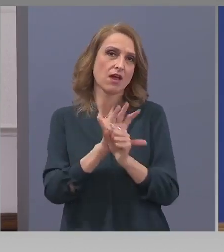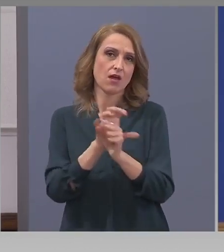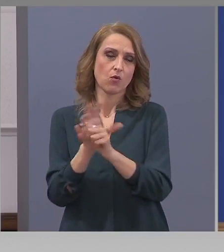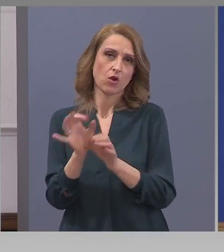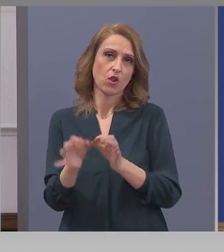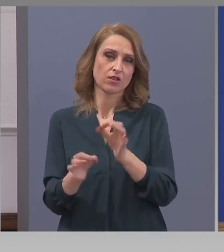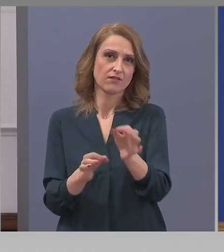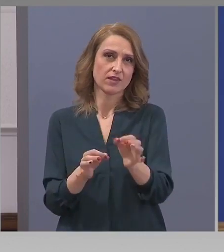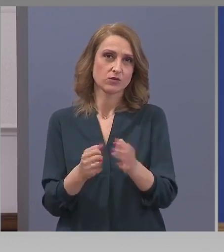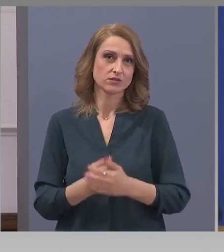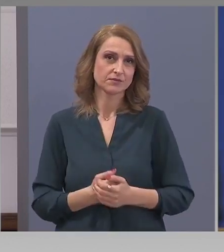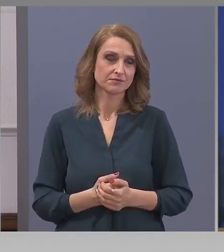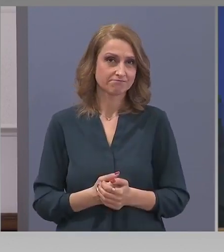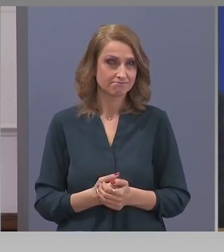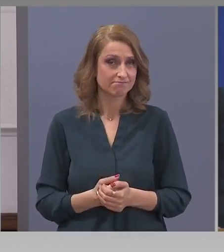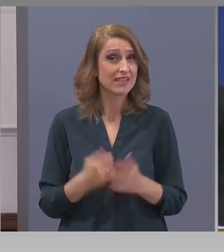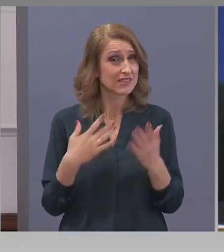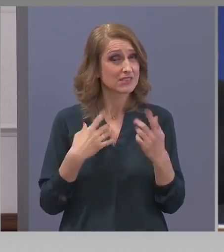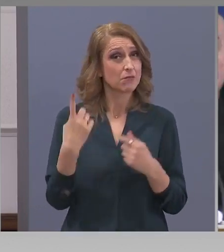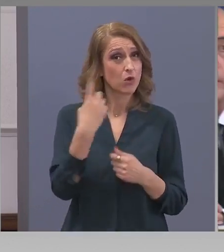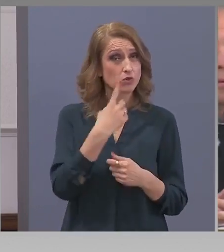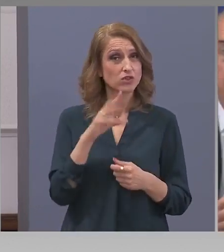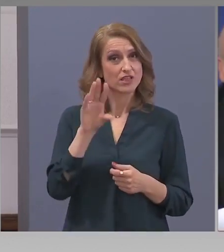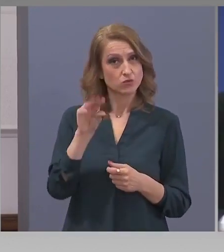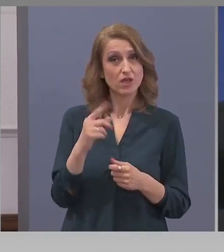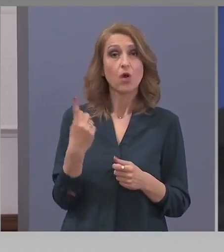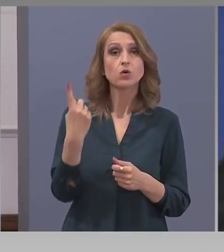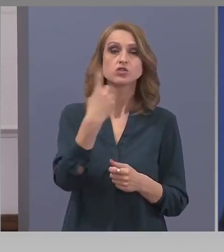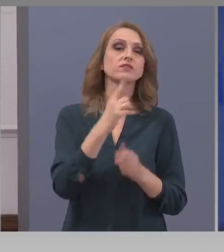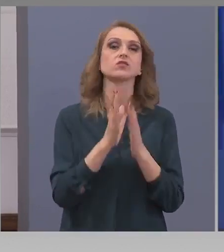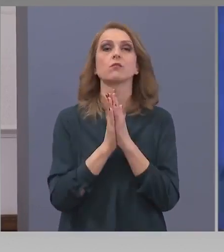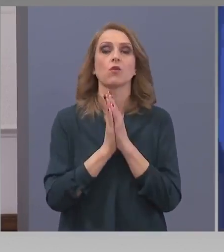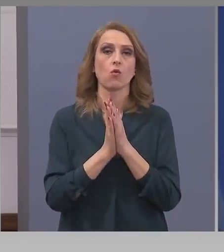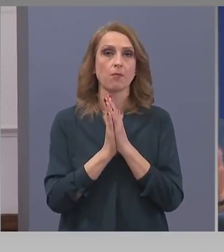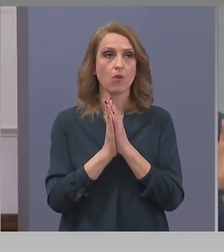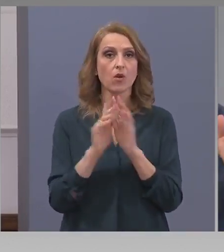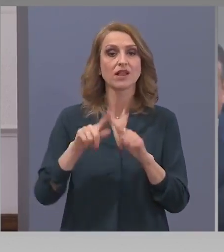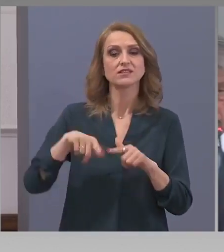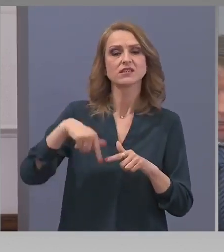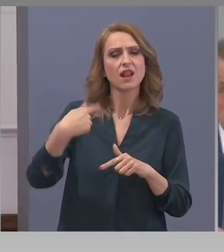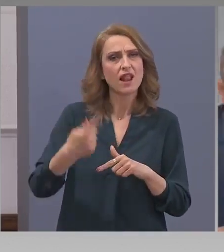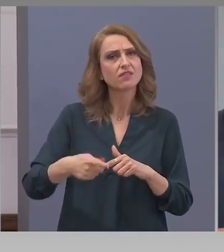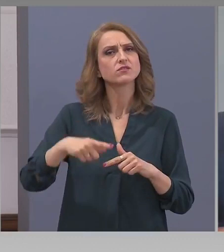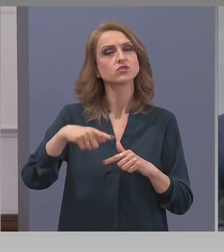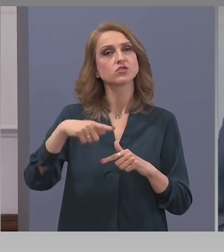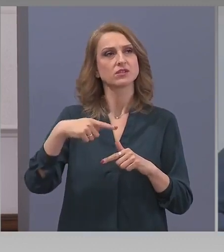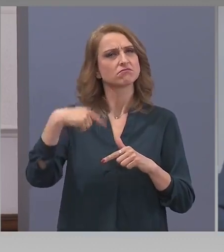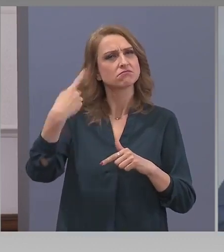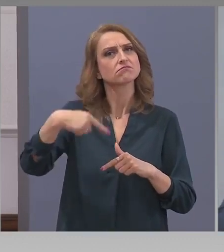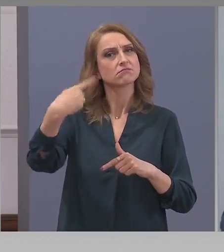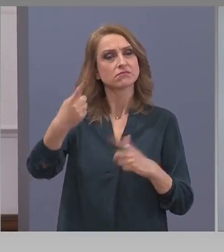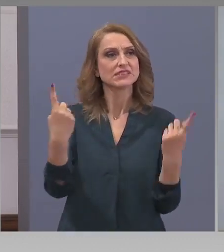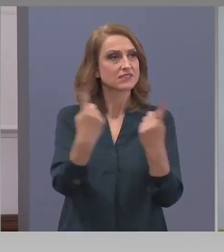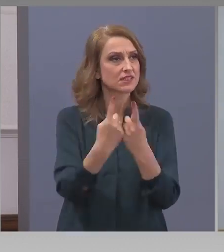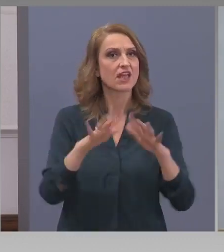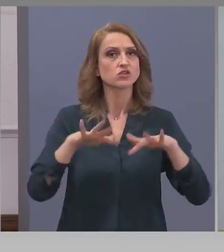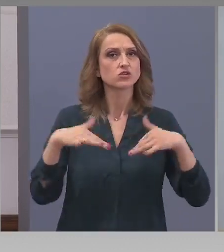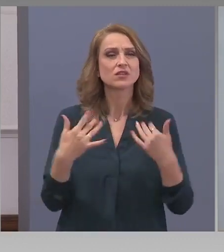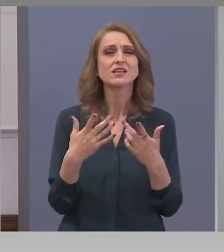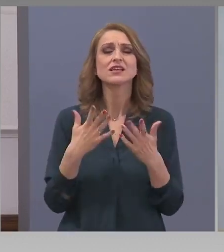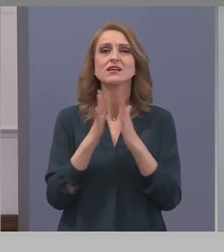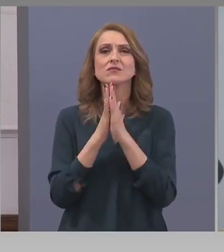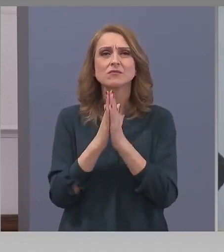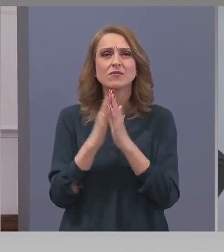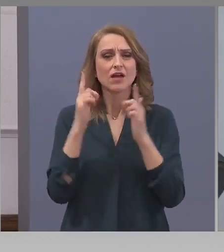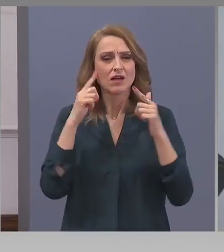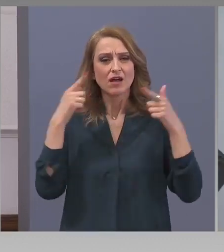Благодаря. Сега, искам да уточня нещо. Още веднъж, много ви моля в следващите наши срещи. Концентрирайте се върх